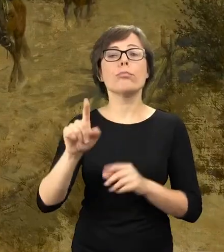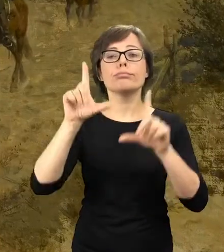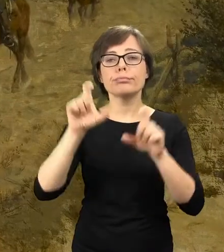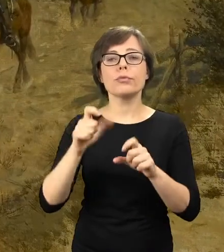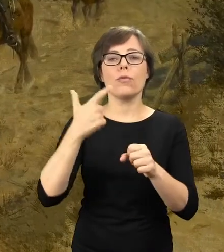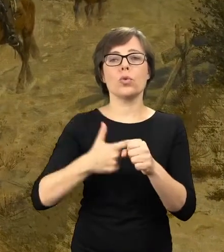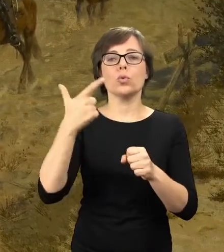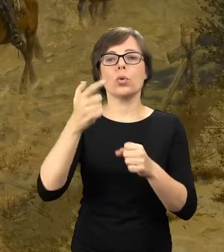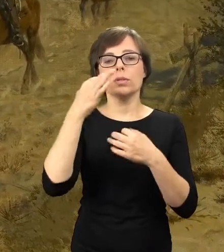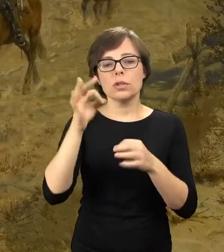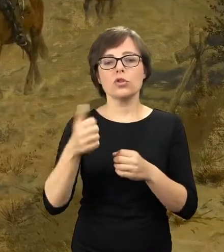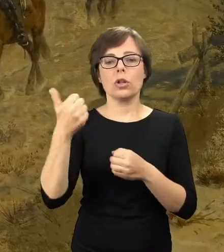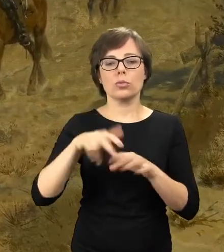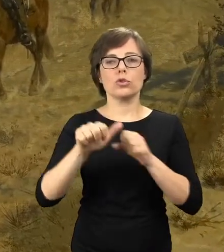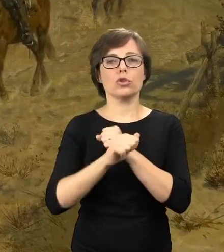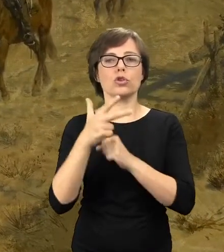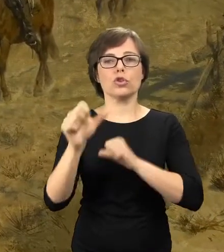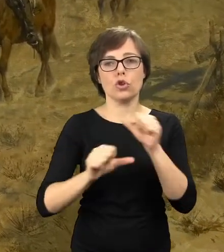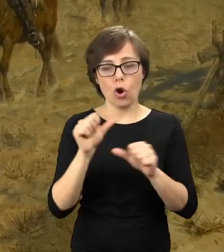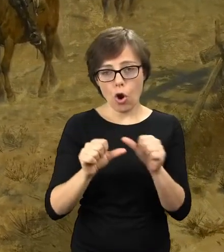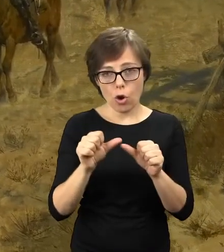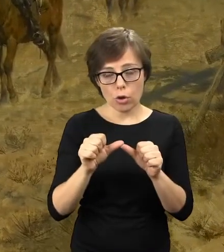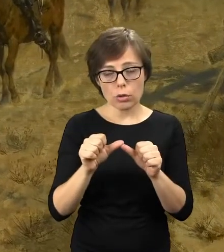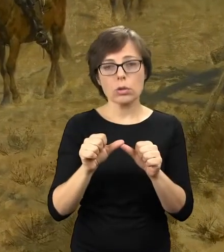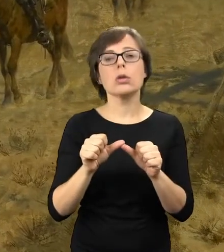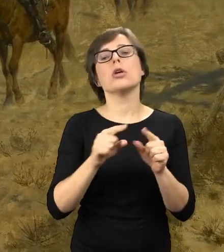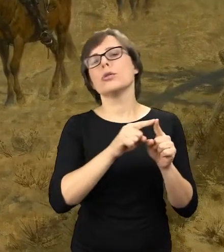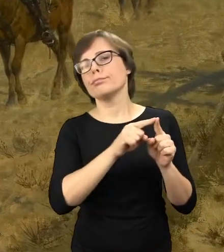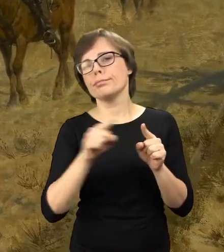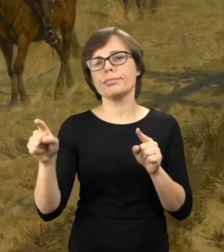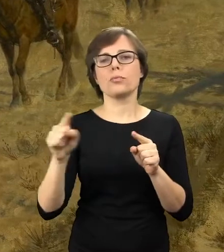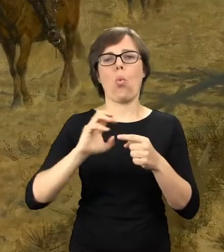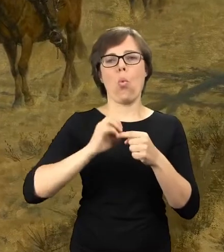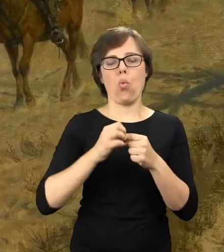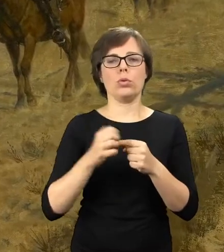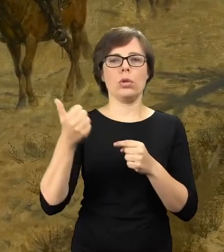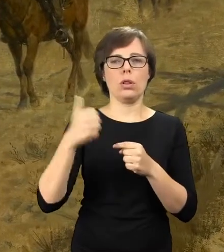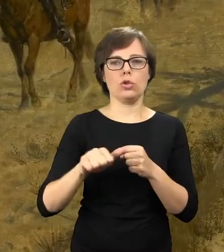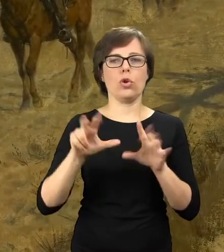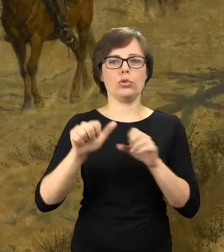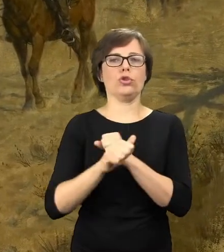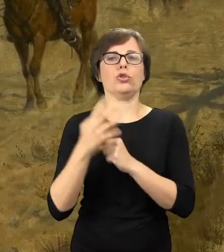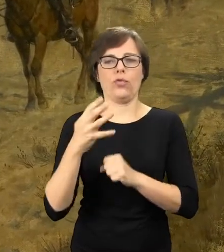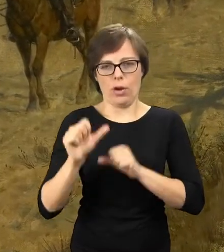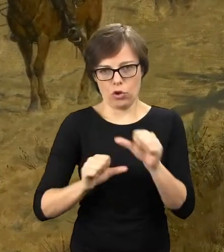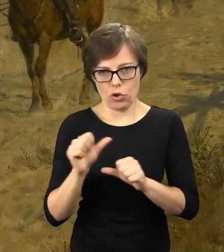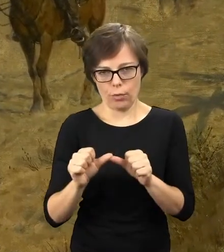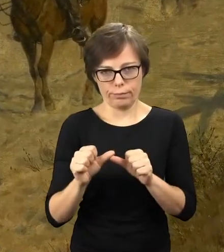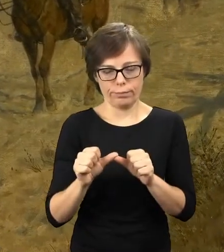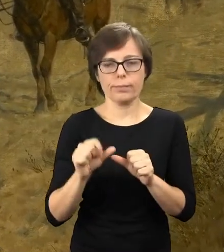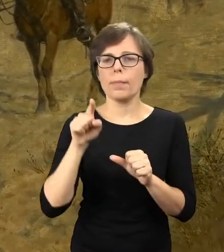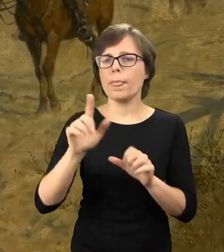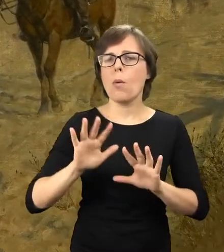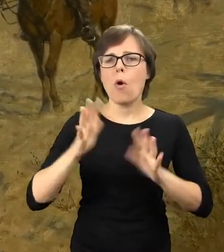stycznia 1863 roku i trwało do grudnia następnego roku.